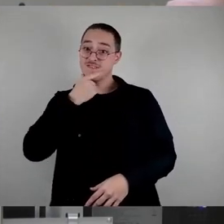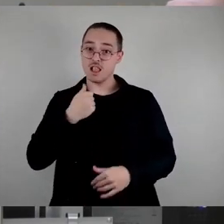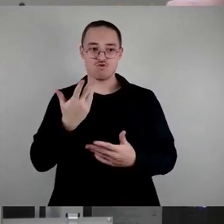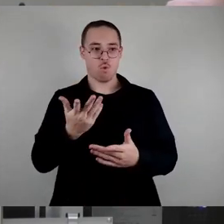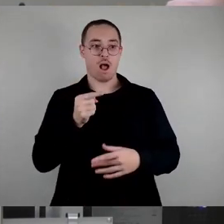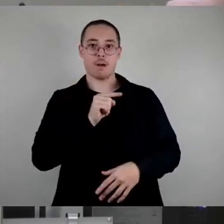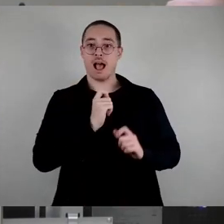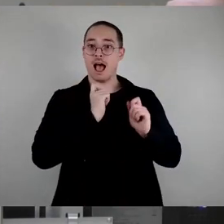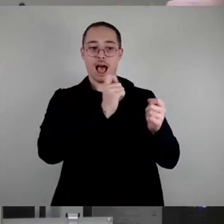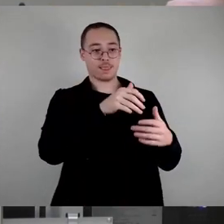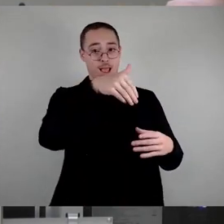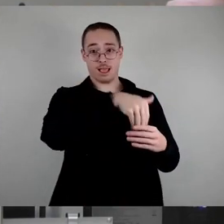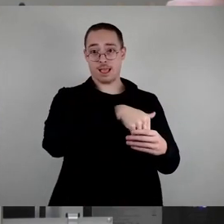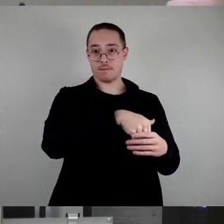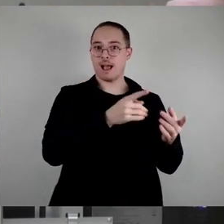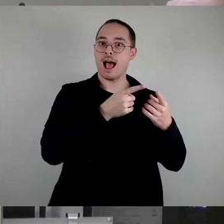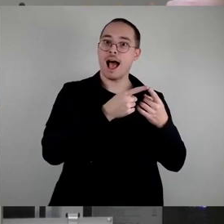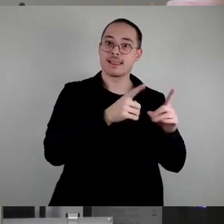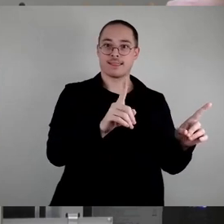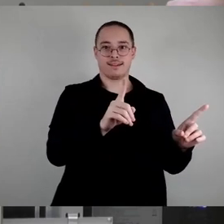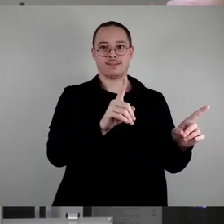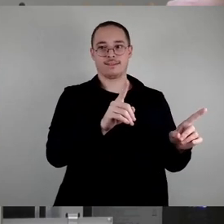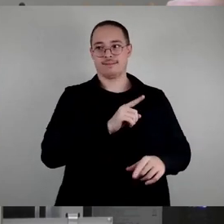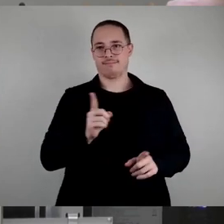dann geht daraus genau das eben nicht hervor.